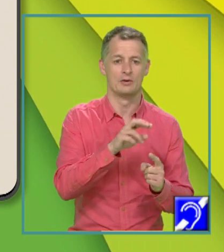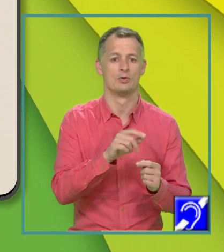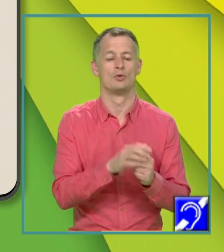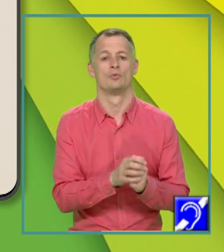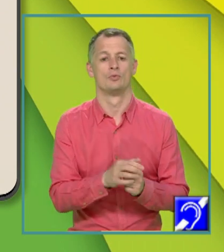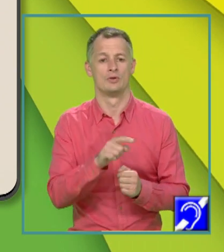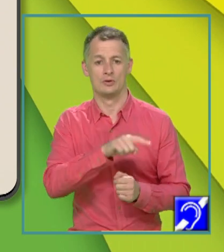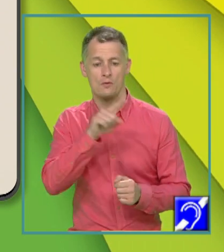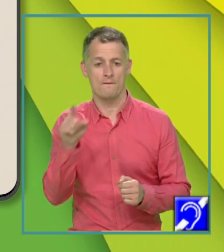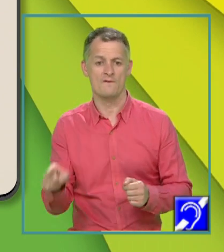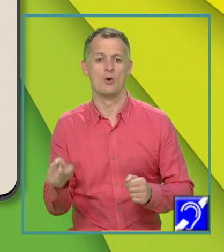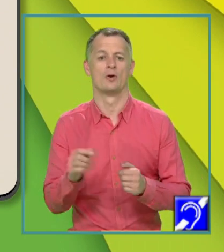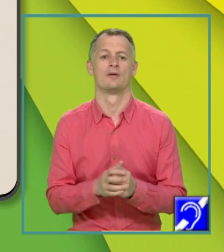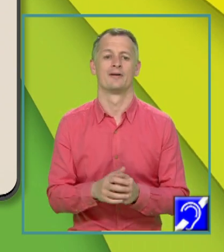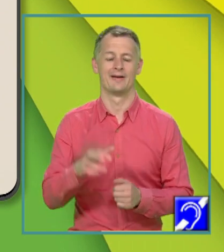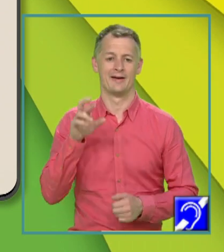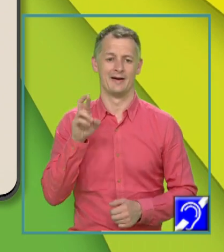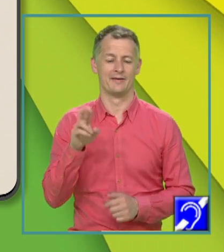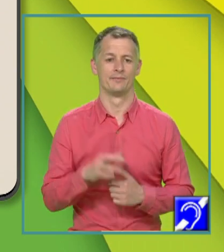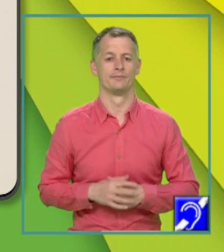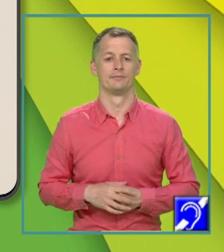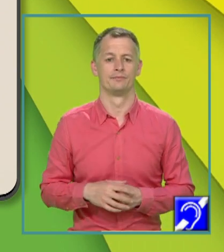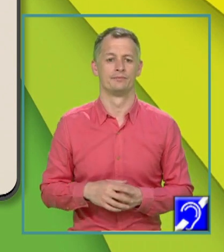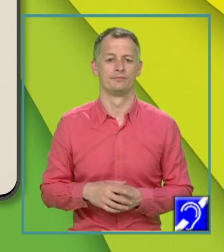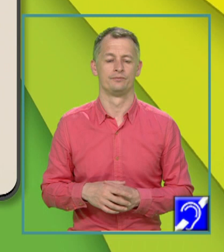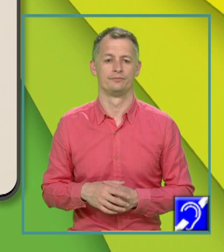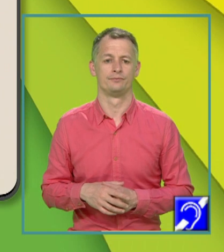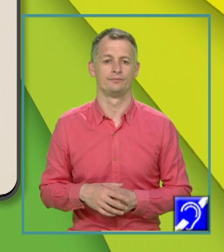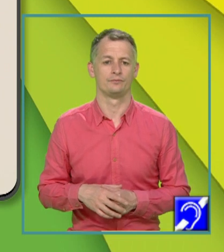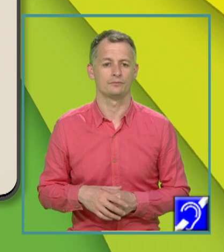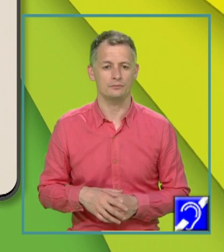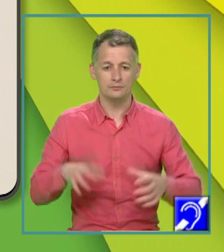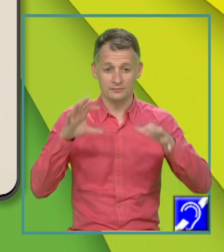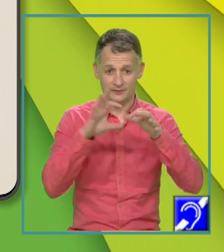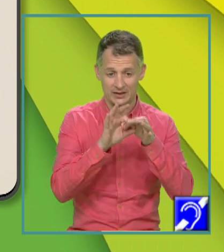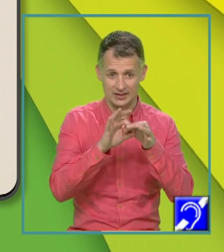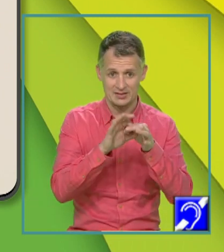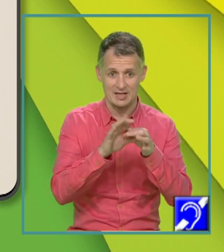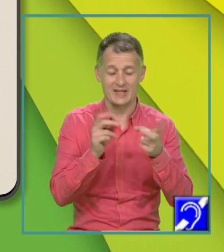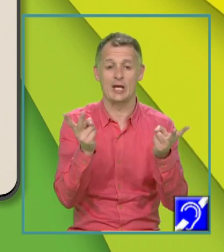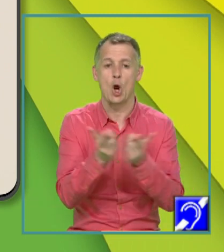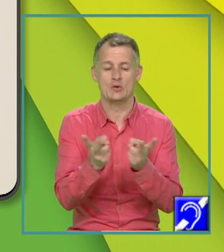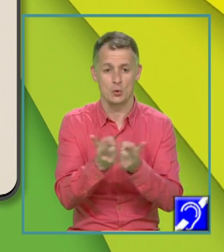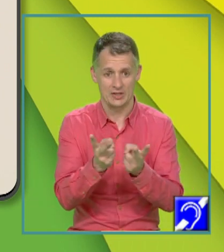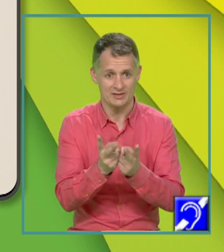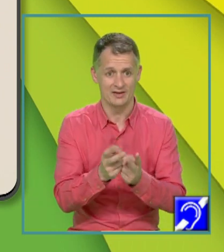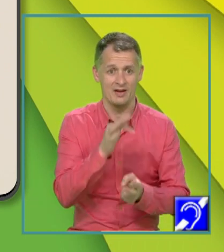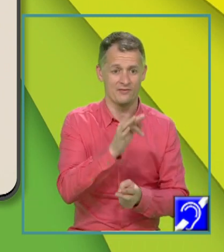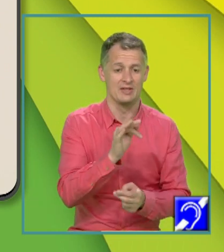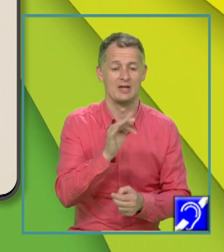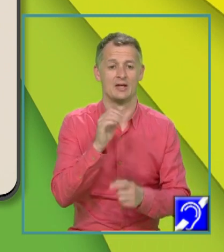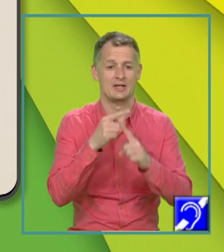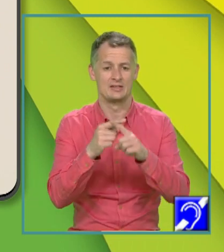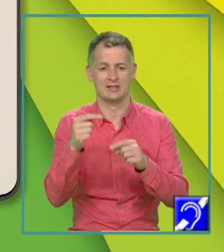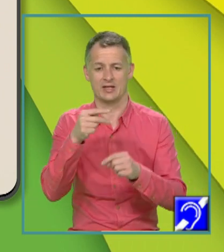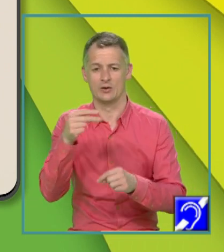codomeniul funcției în R, definită prin, deci relația de corespondență, F de X egal cu X